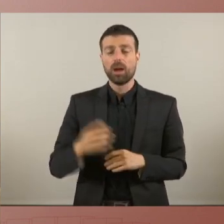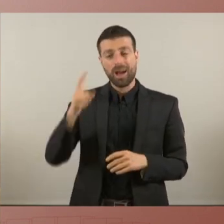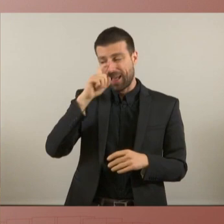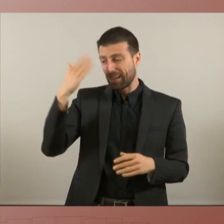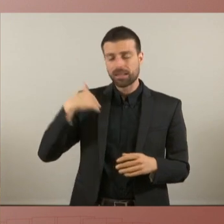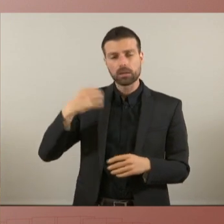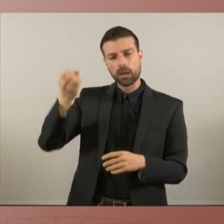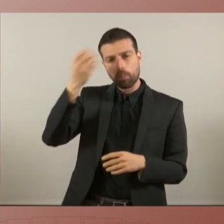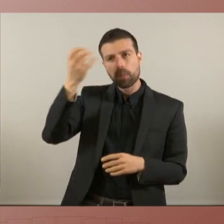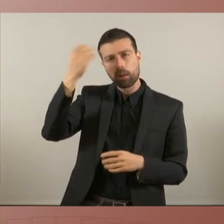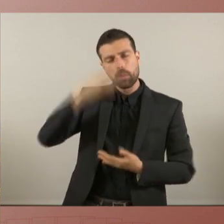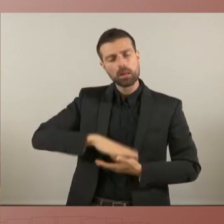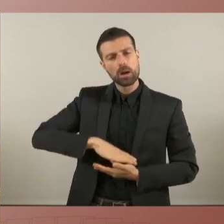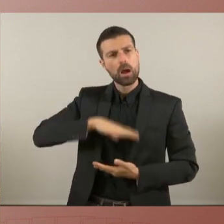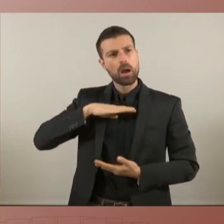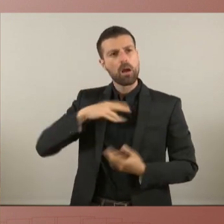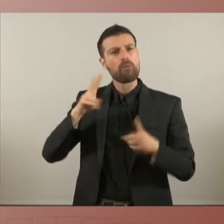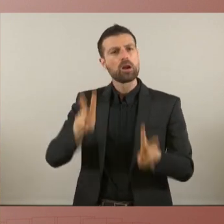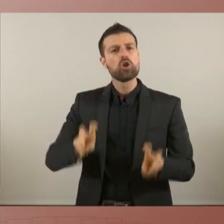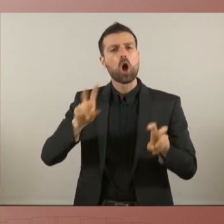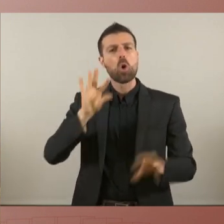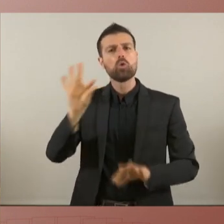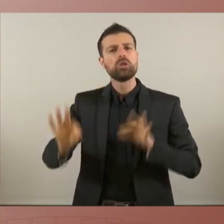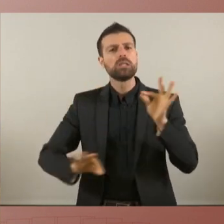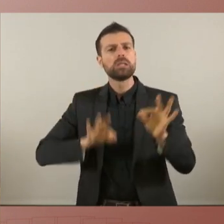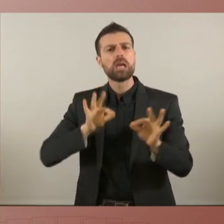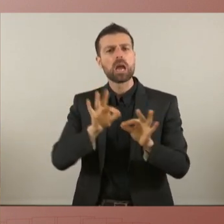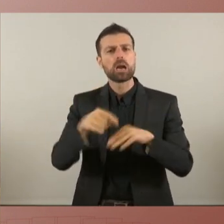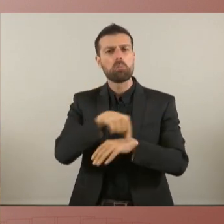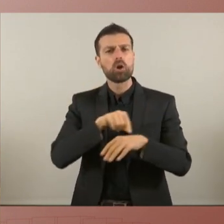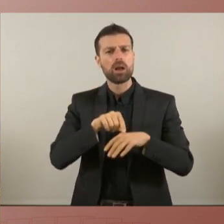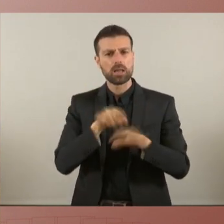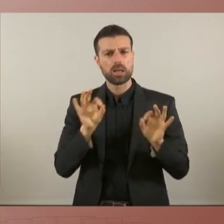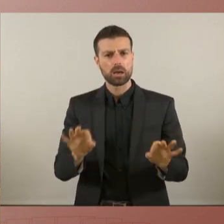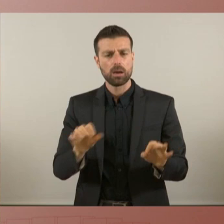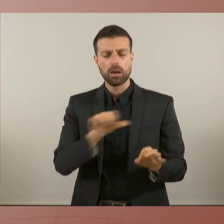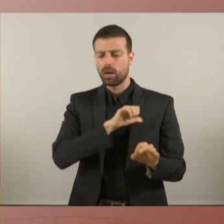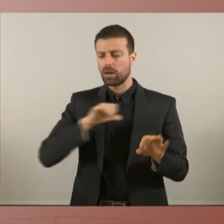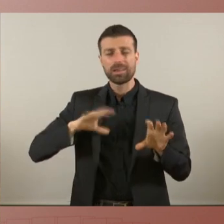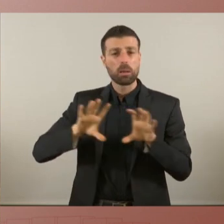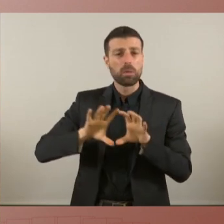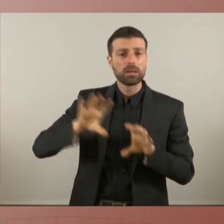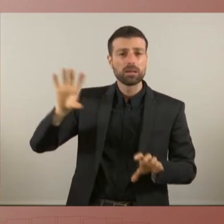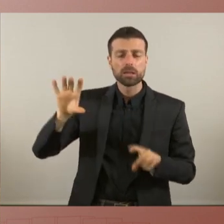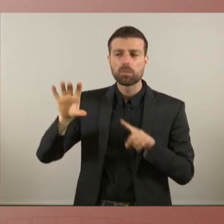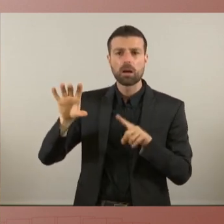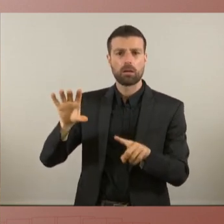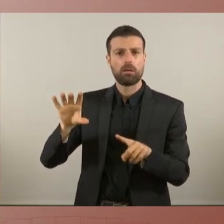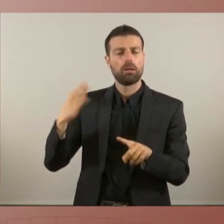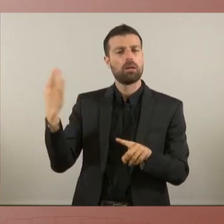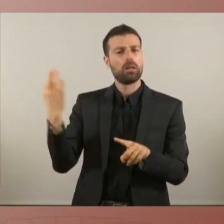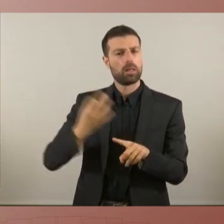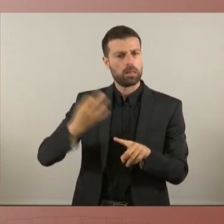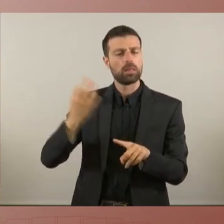obrir realment un nou cicle polític de lluita l'independentisme ha de fer-se seves